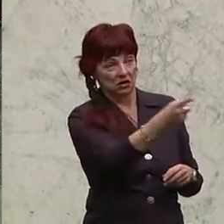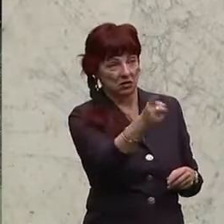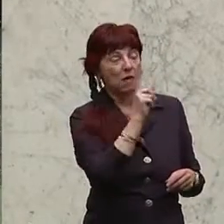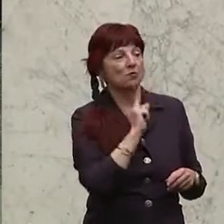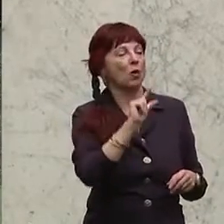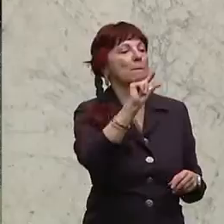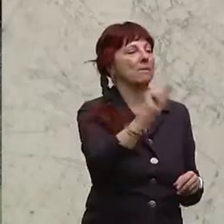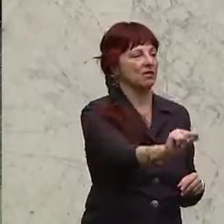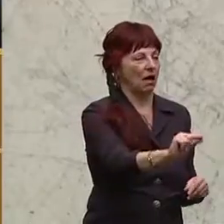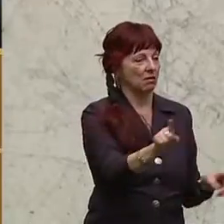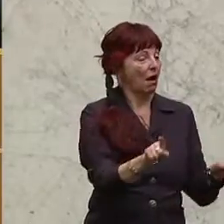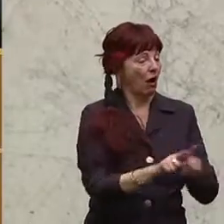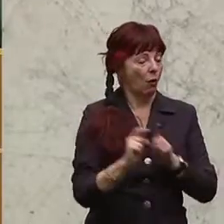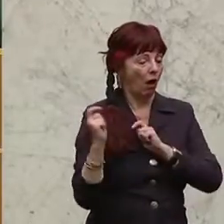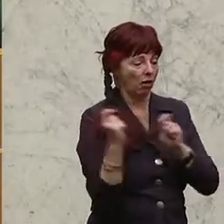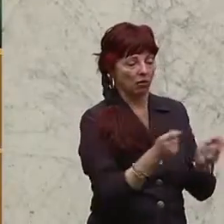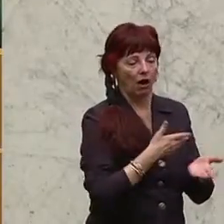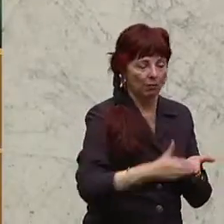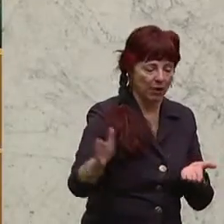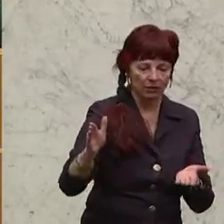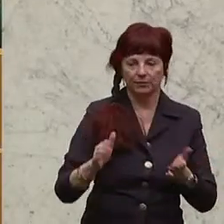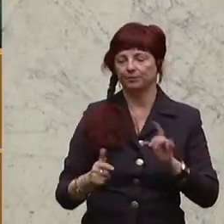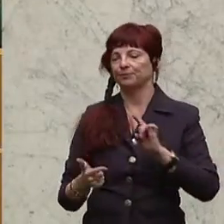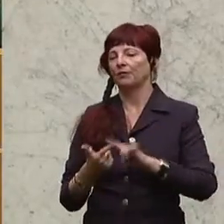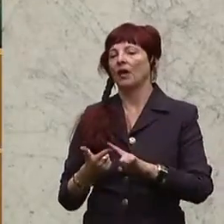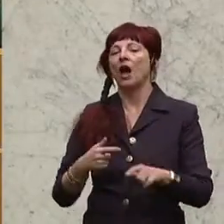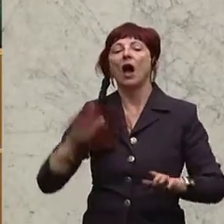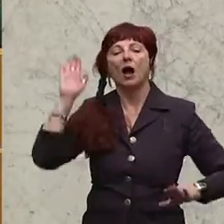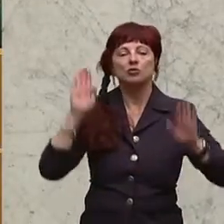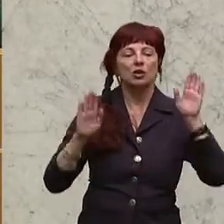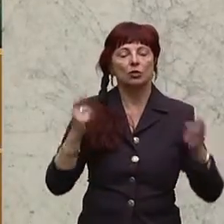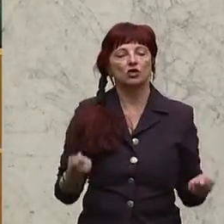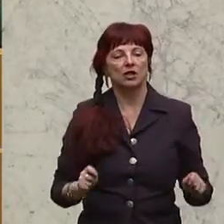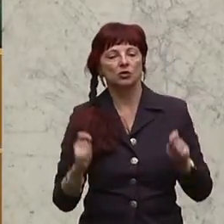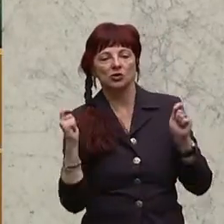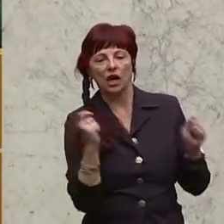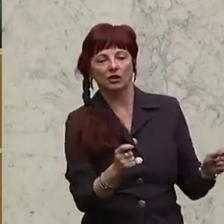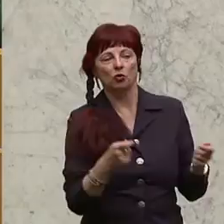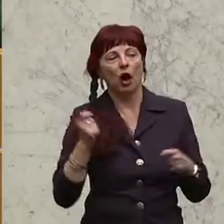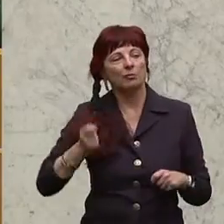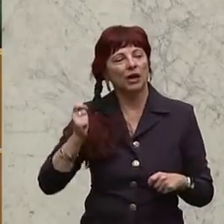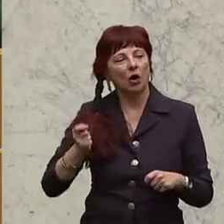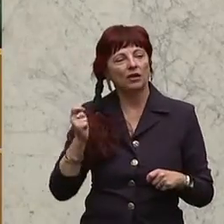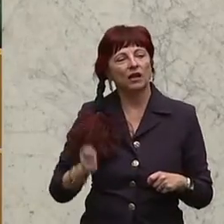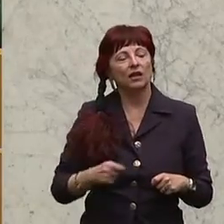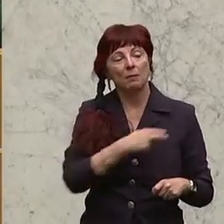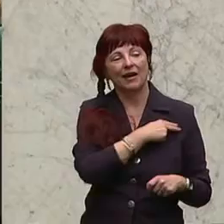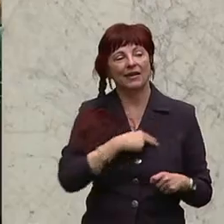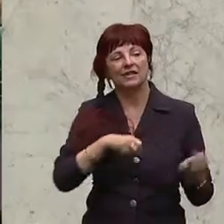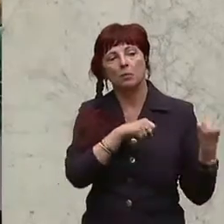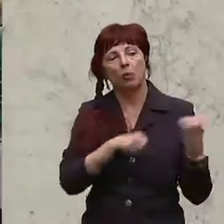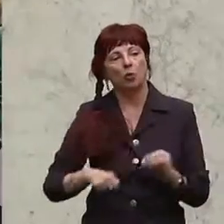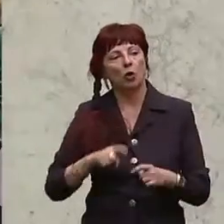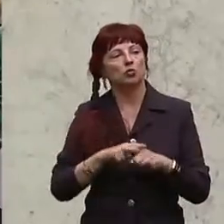Minderheit. Auch dieser Antrag ist abgelehnt. Abstimmung über den Entschließungsantrag der Abgeordneten Mag. Brunner, Kolleginnen